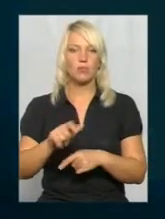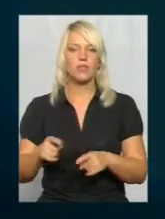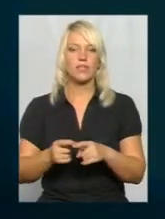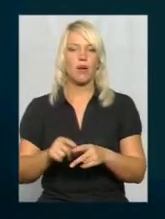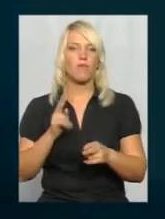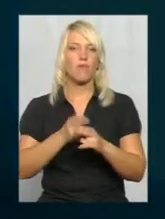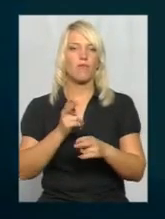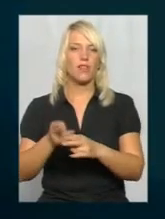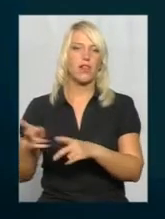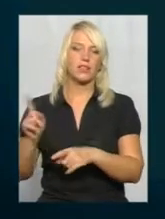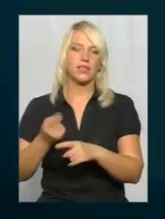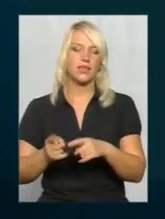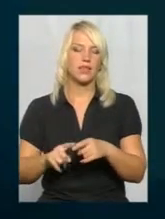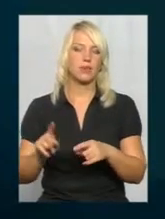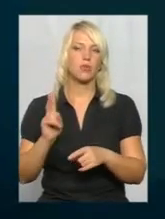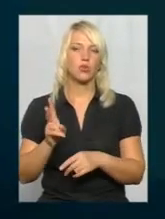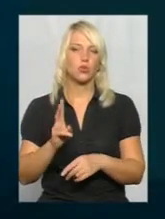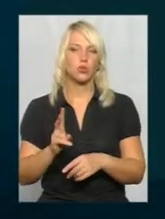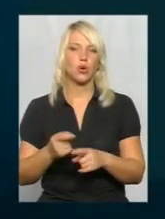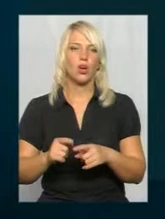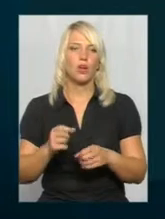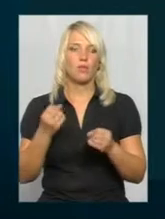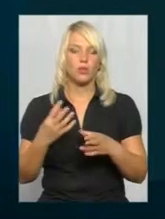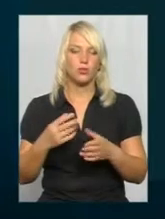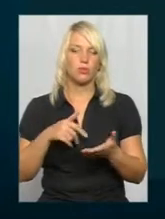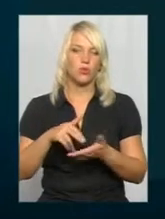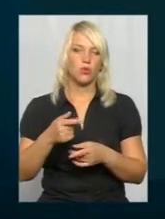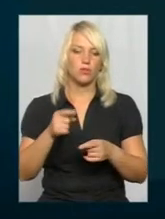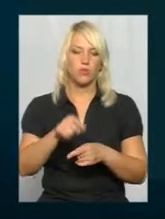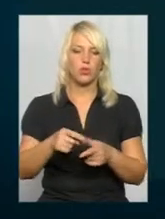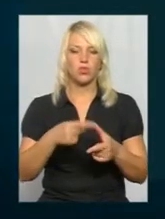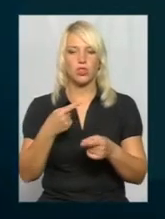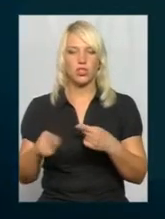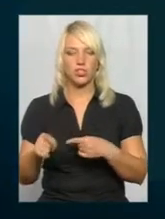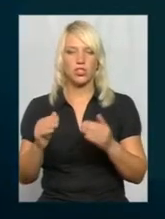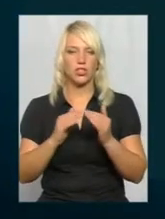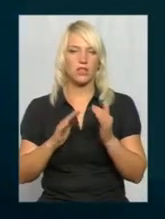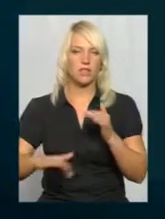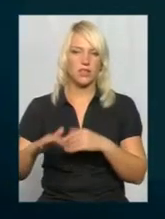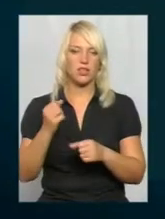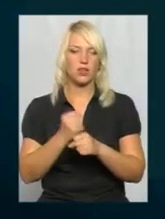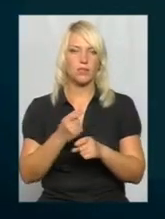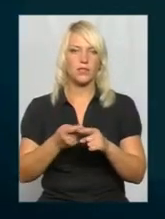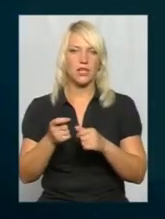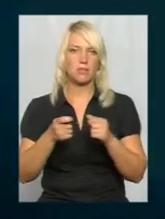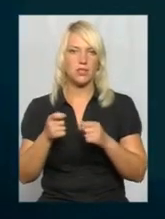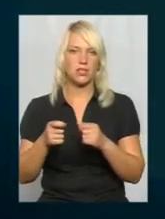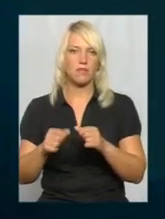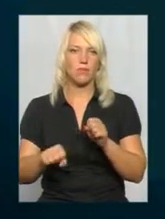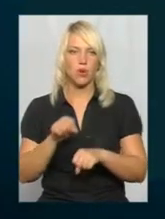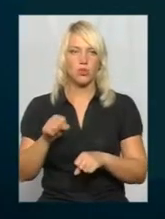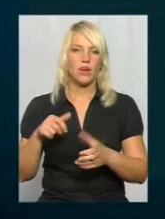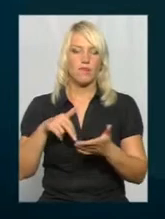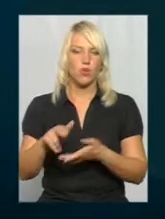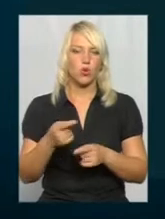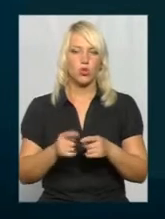тими, хто все ж таки розпиває, мається на увазі люди, які просто приходять в той чи інший двір і роблять ці адмістичні правопорушення. Виходити до них, зробити з